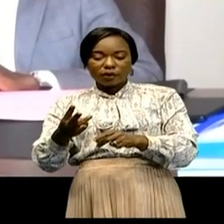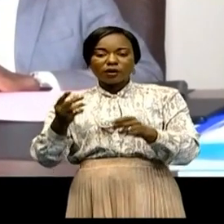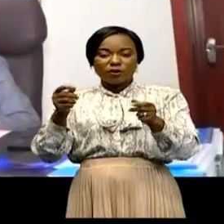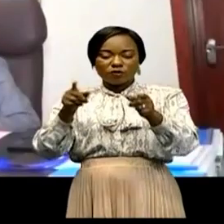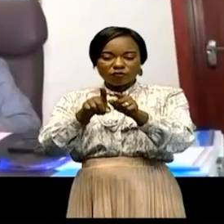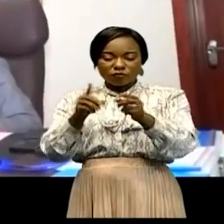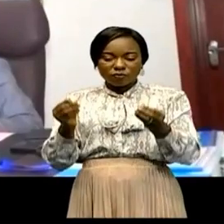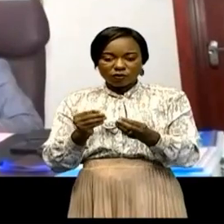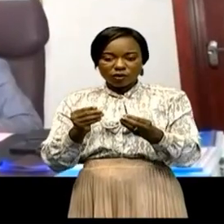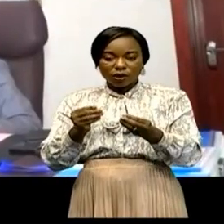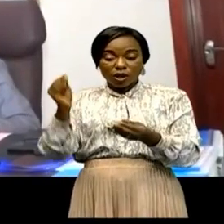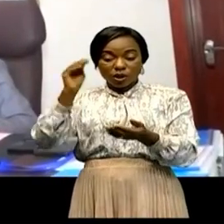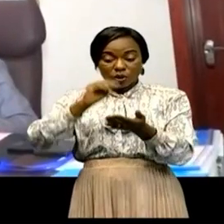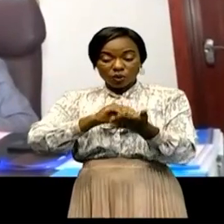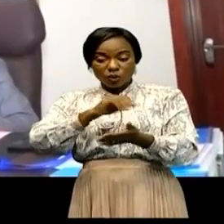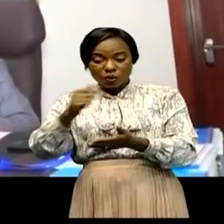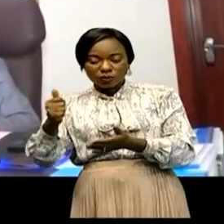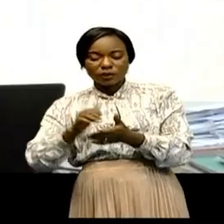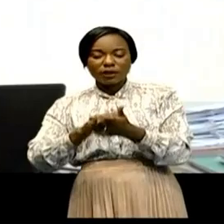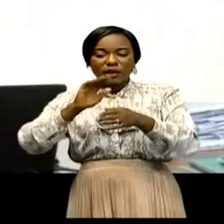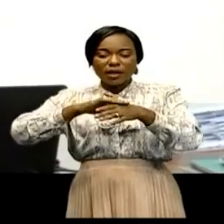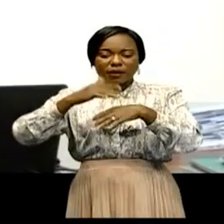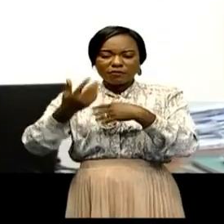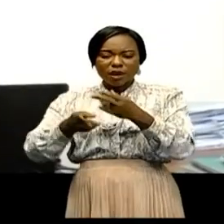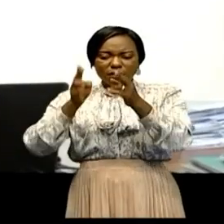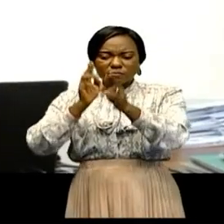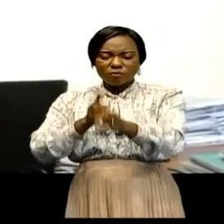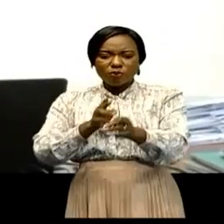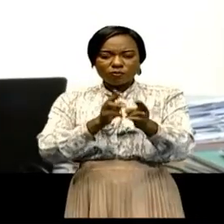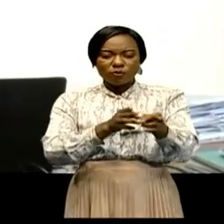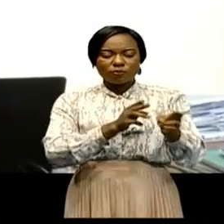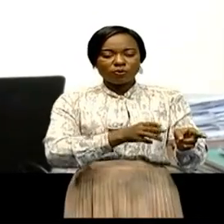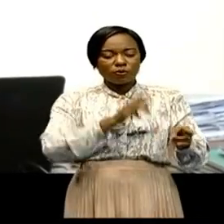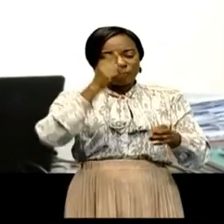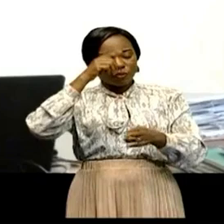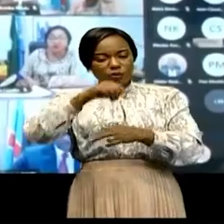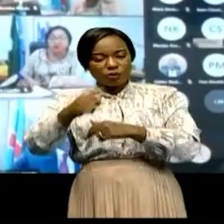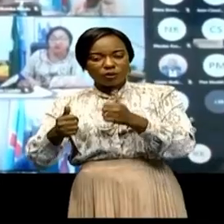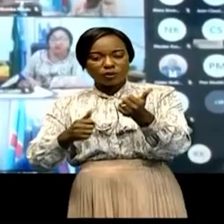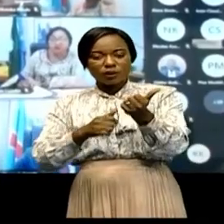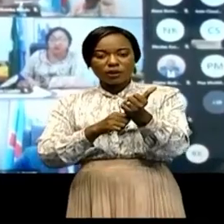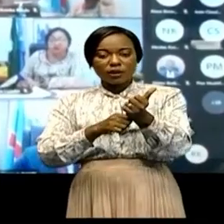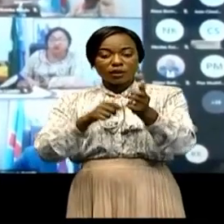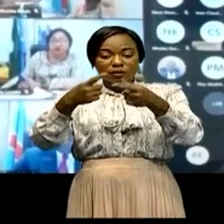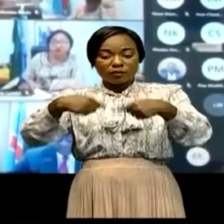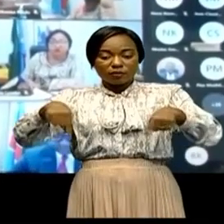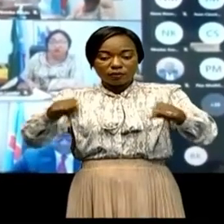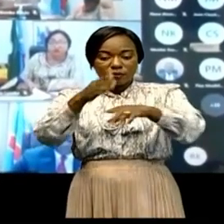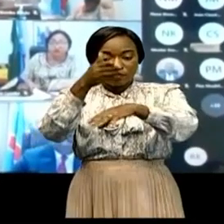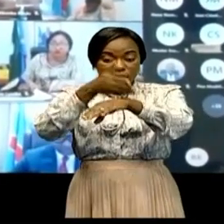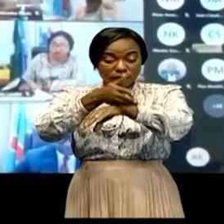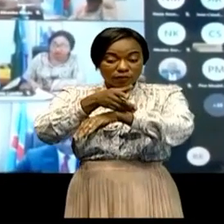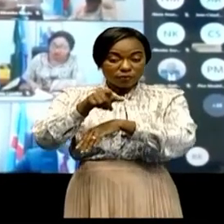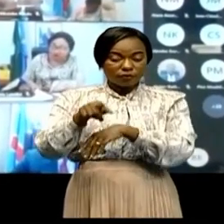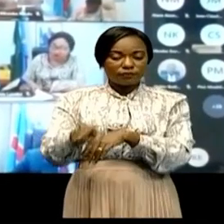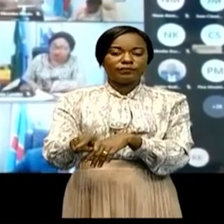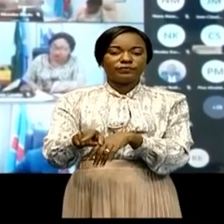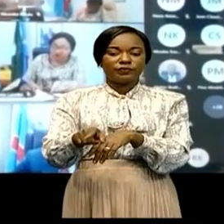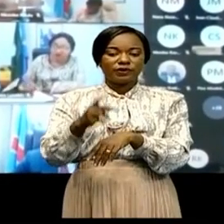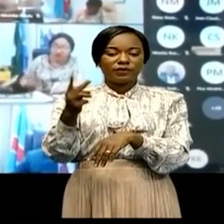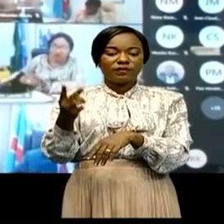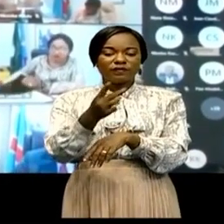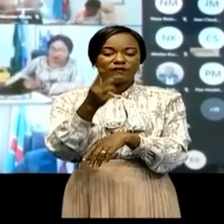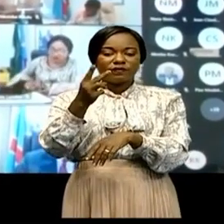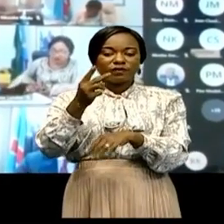En outre, après l'attaque d'une position des écogardes du parc national des Virungas à Bukima du 20